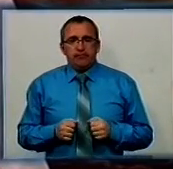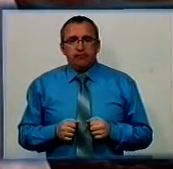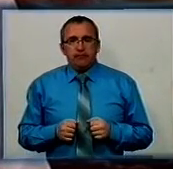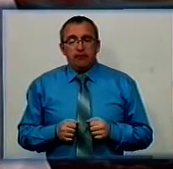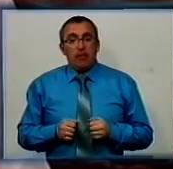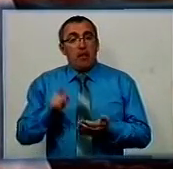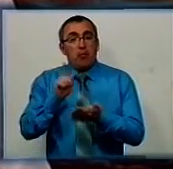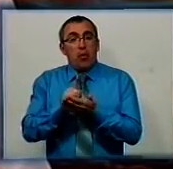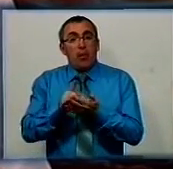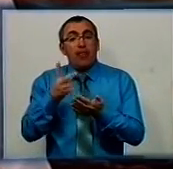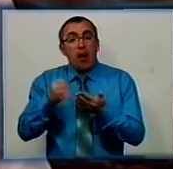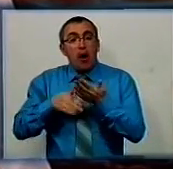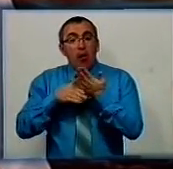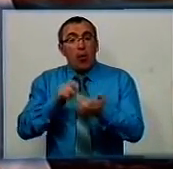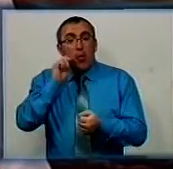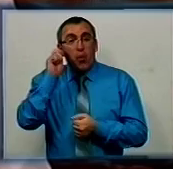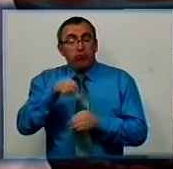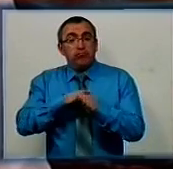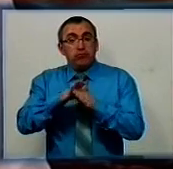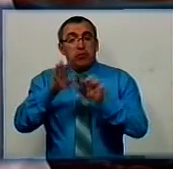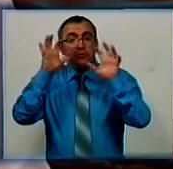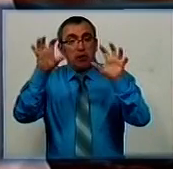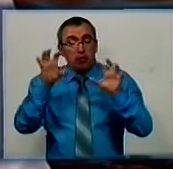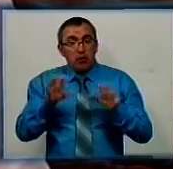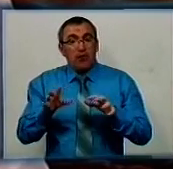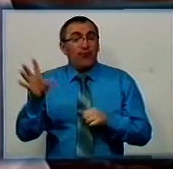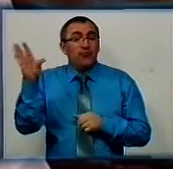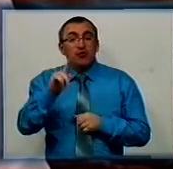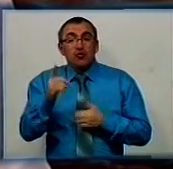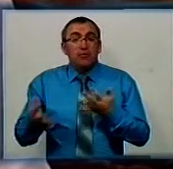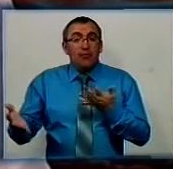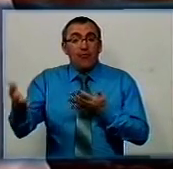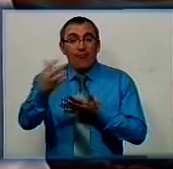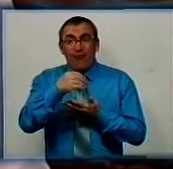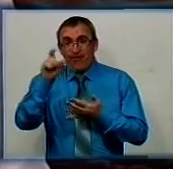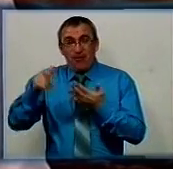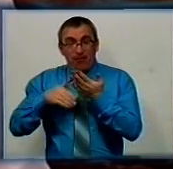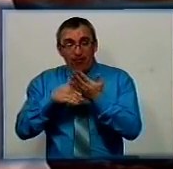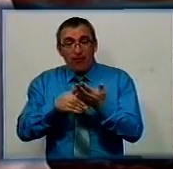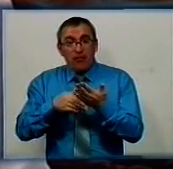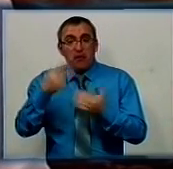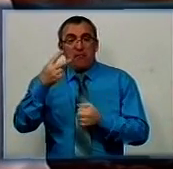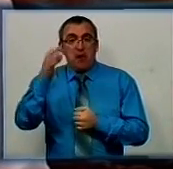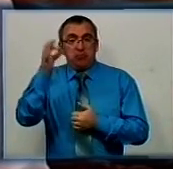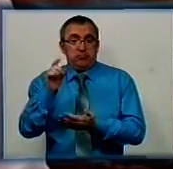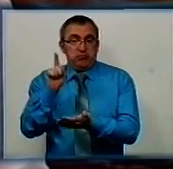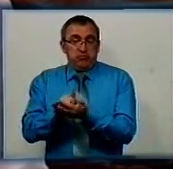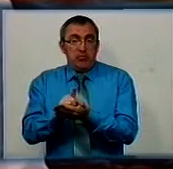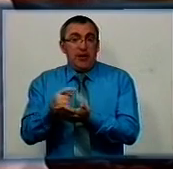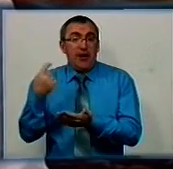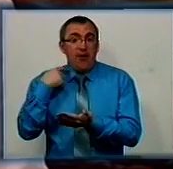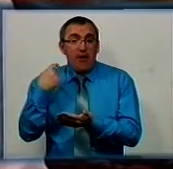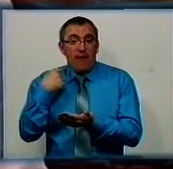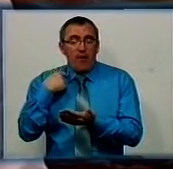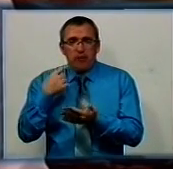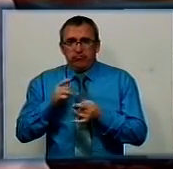Податок на допомогу в Україні набрав чинності закон, згідно якого на все, що зберуть волонтери, можуть накладати 20-відсотковий податок. Кірвоградські волонтери